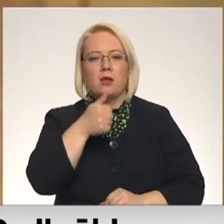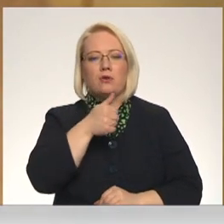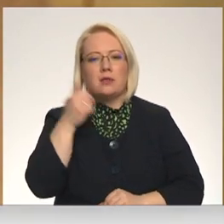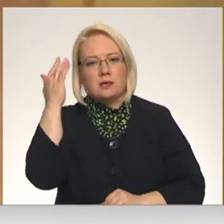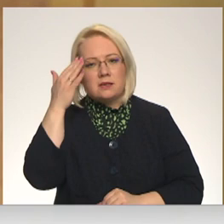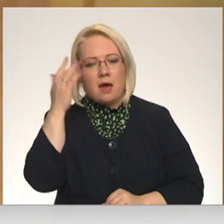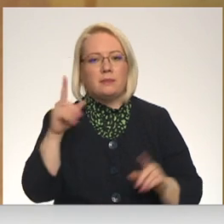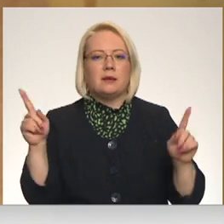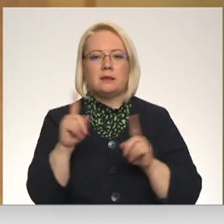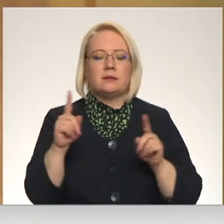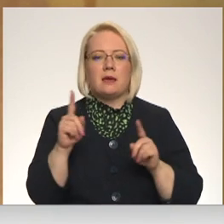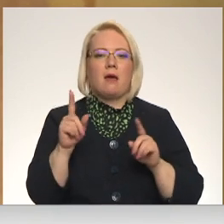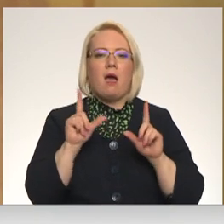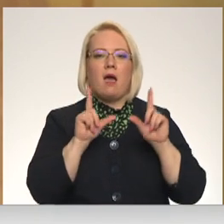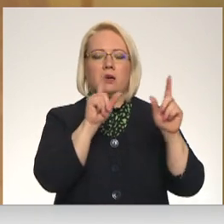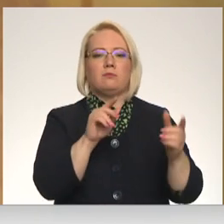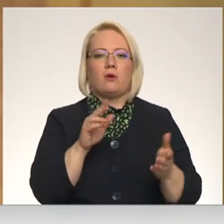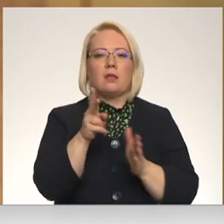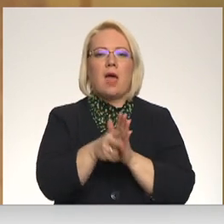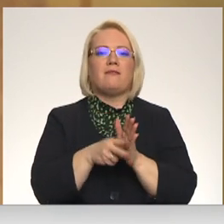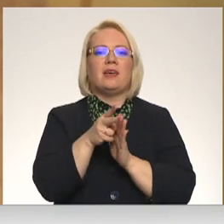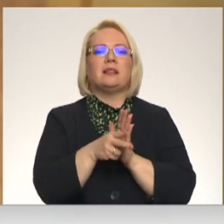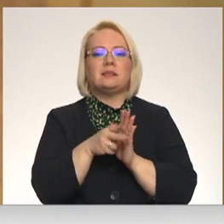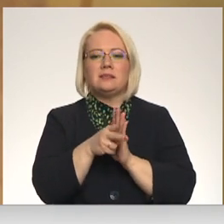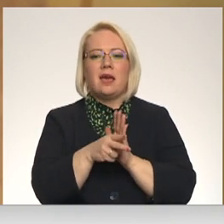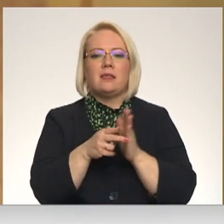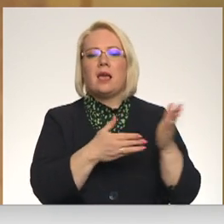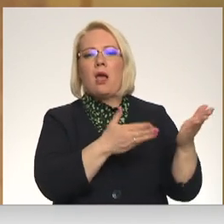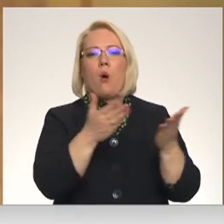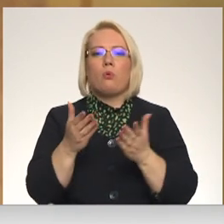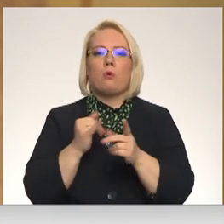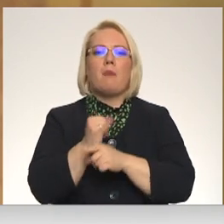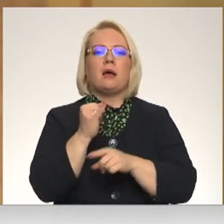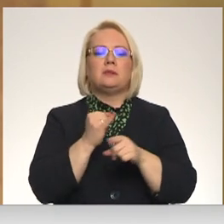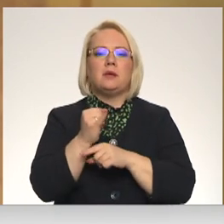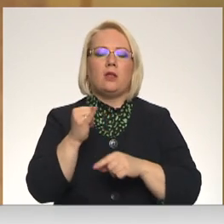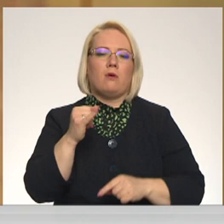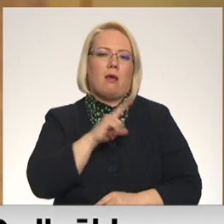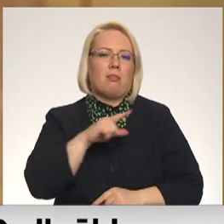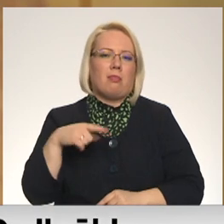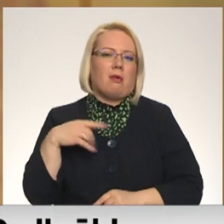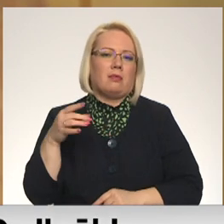aizbraukt uz ar vilcienu kaut kur paceļot par Latviju